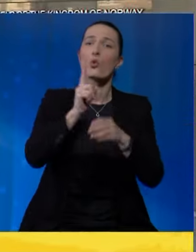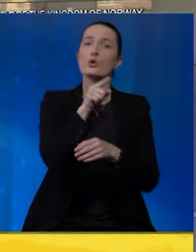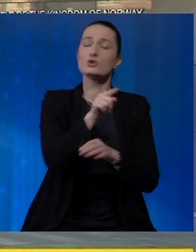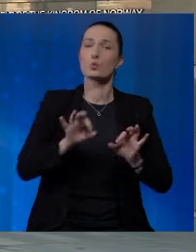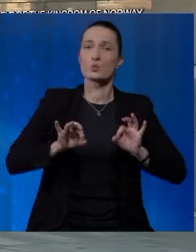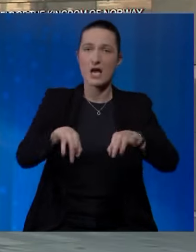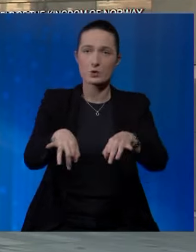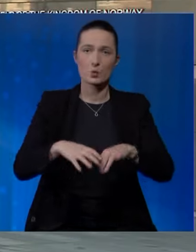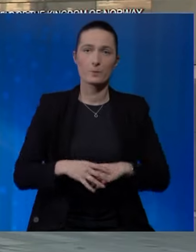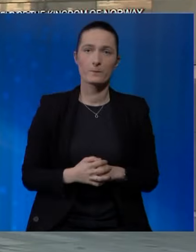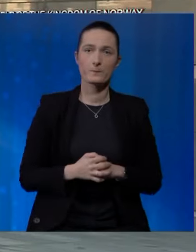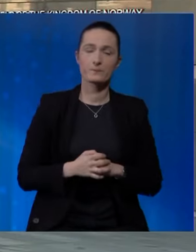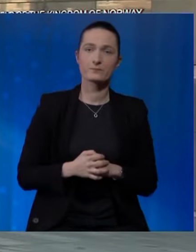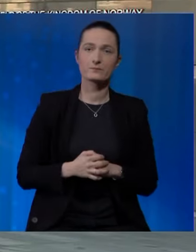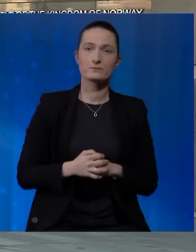putu koji su u zastoju.